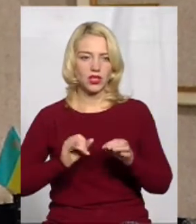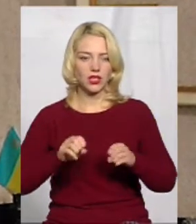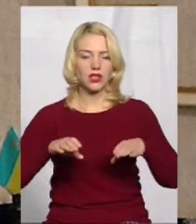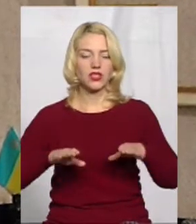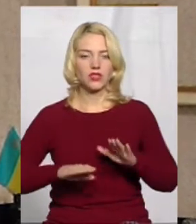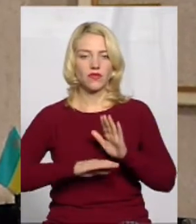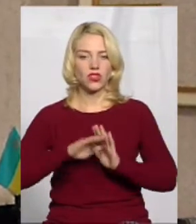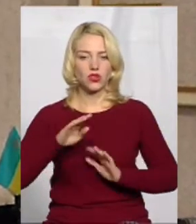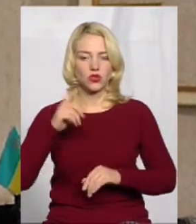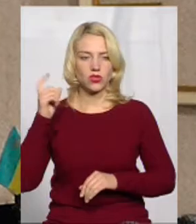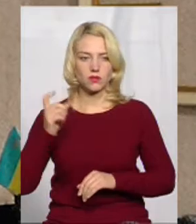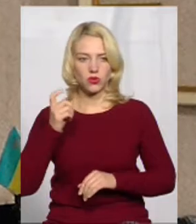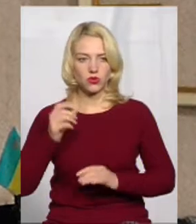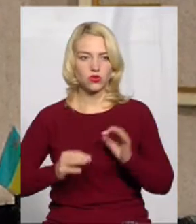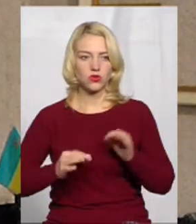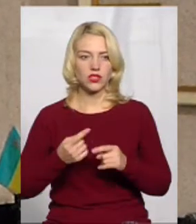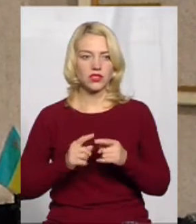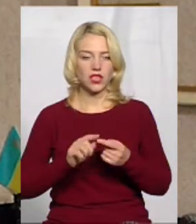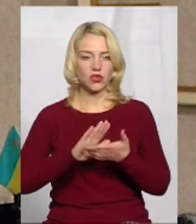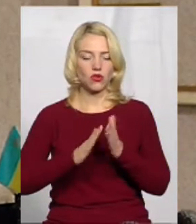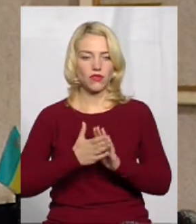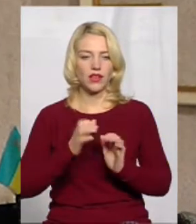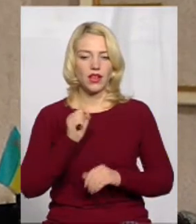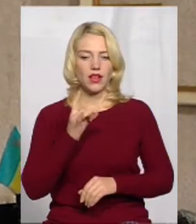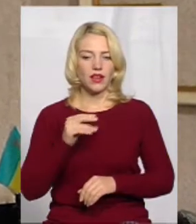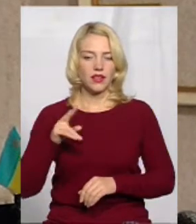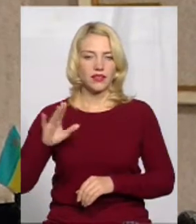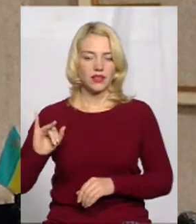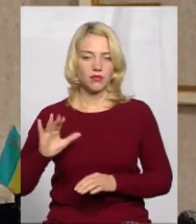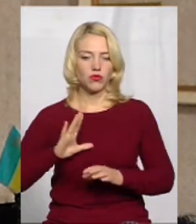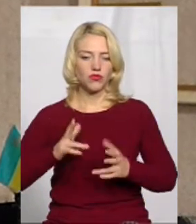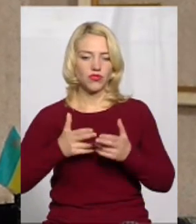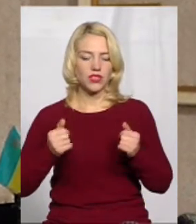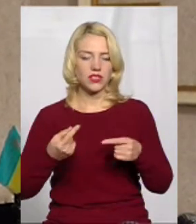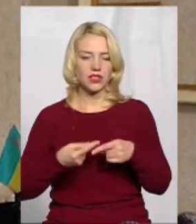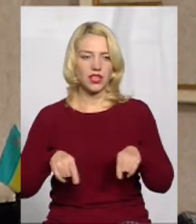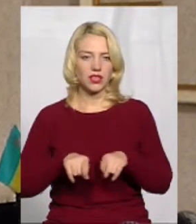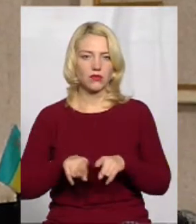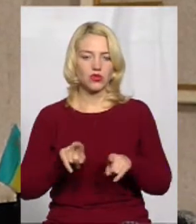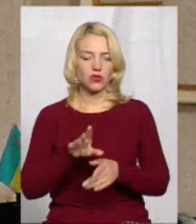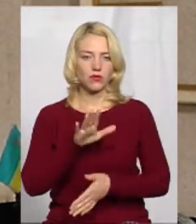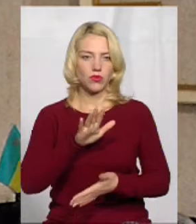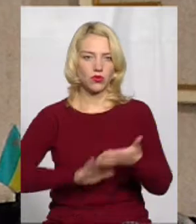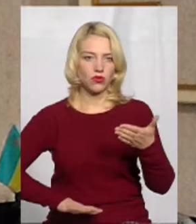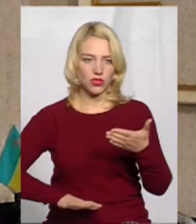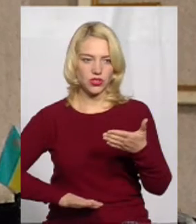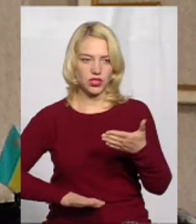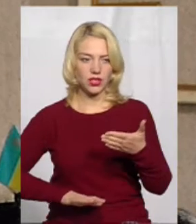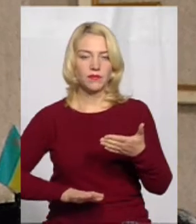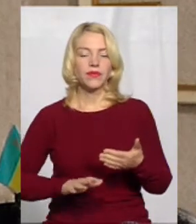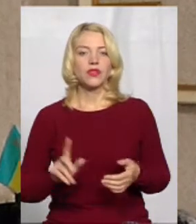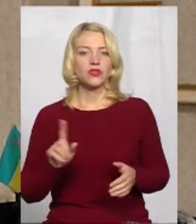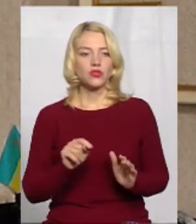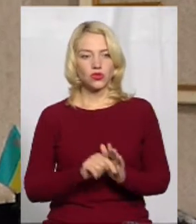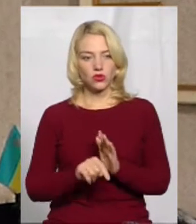Вищого господарського суду цей договір оренди був визнаний таким, що продовжений. Що